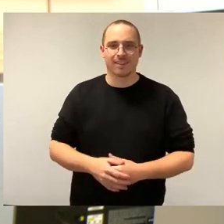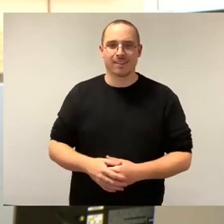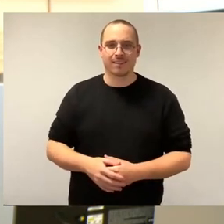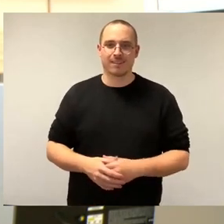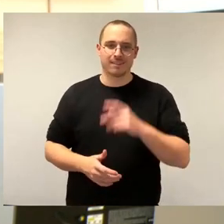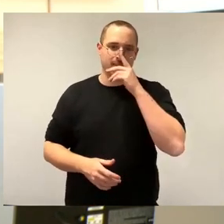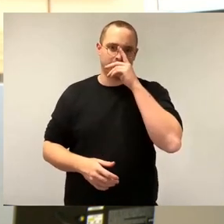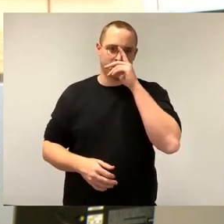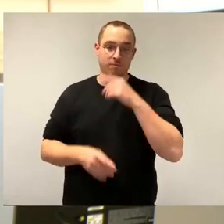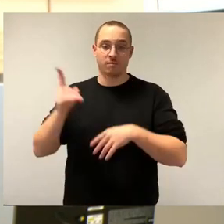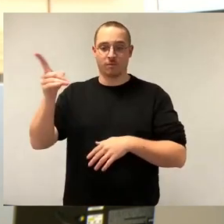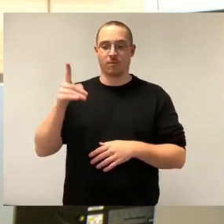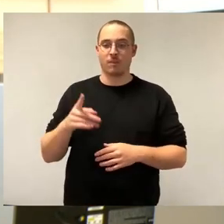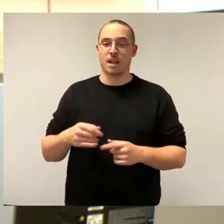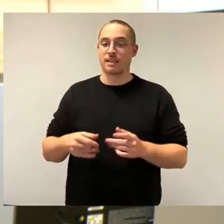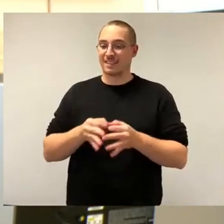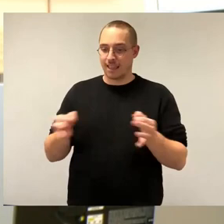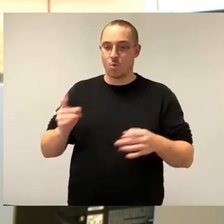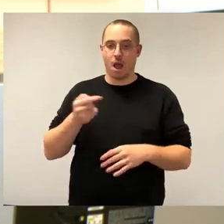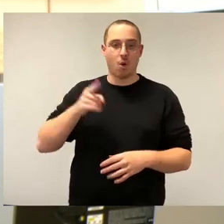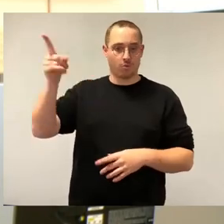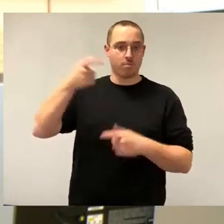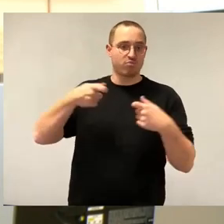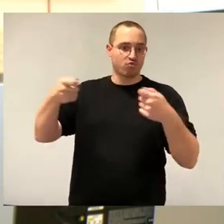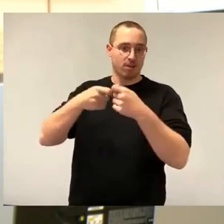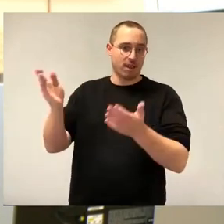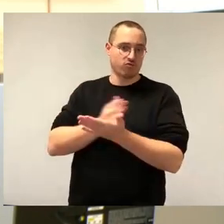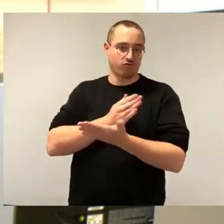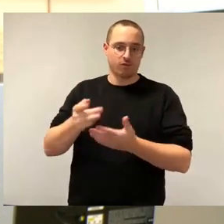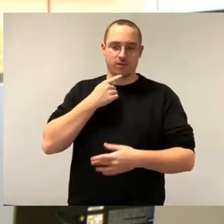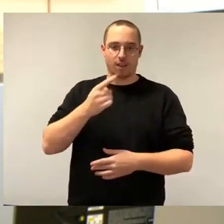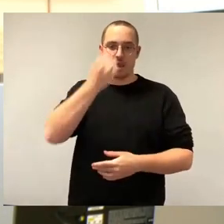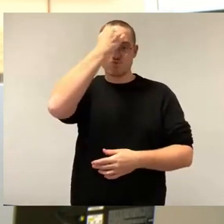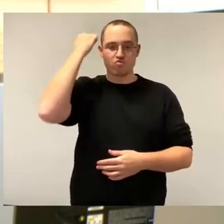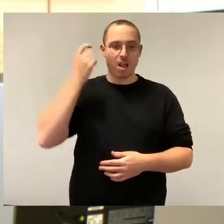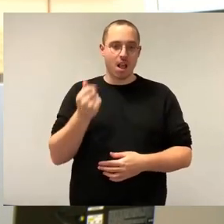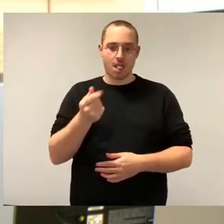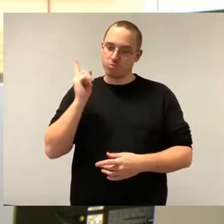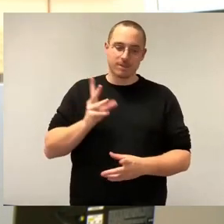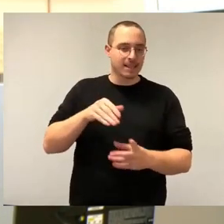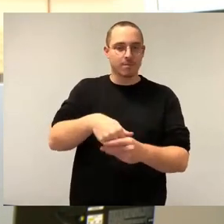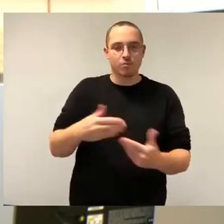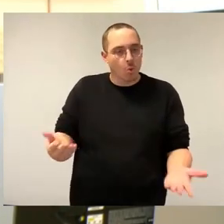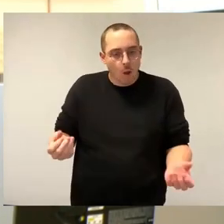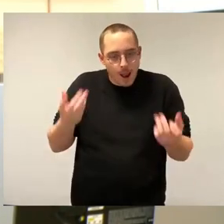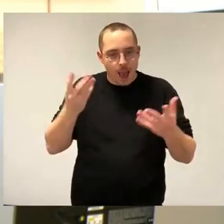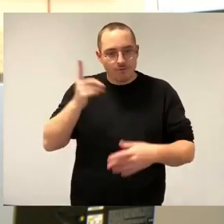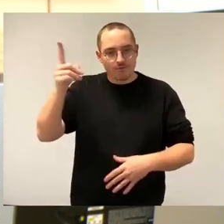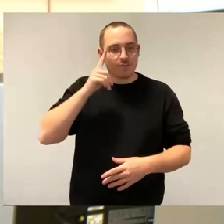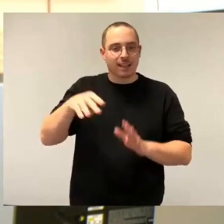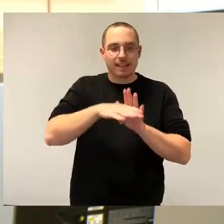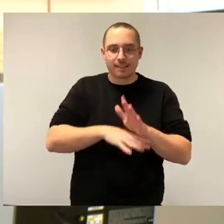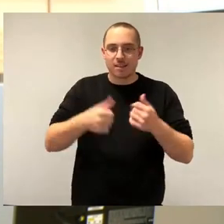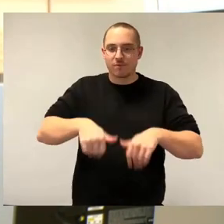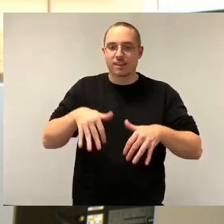auch ein Bußgeld verhängt, das man reinschreiben muss. Weil wenn es die gesetzliche Pflicht gibt, ist es zwingend auch dann in